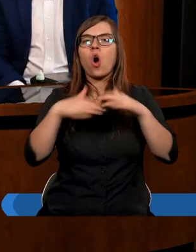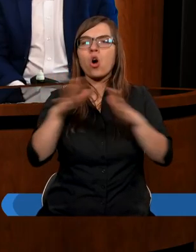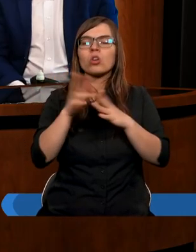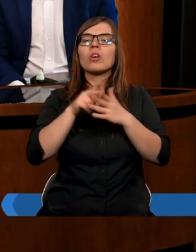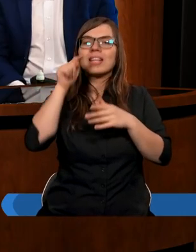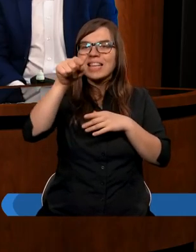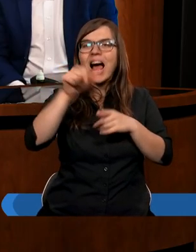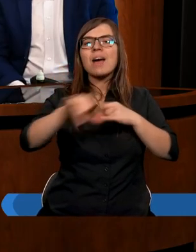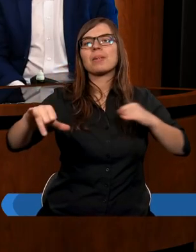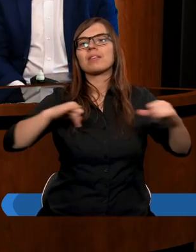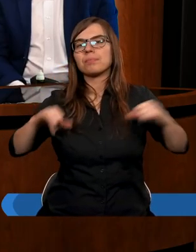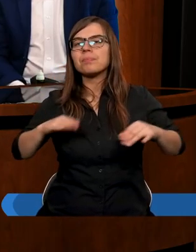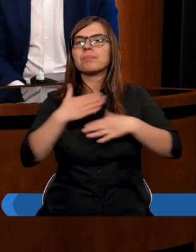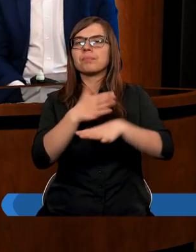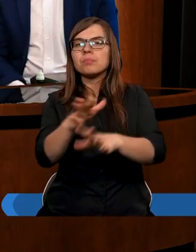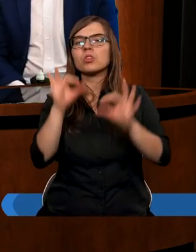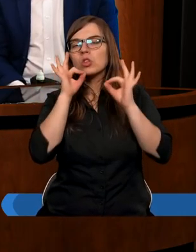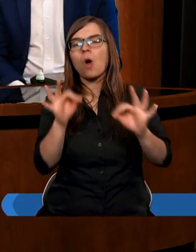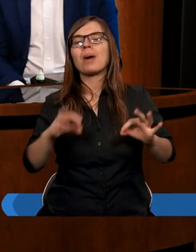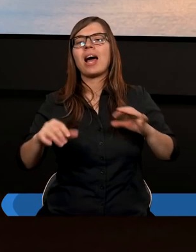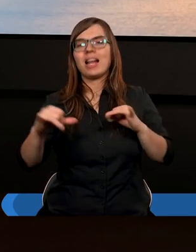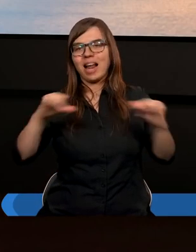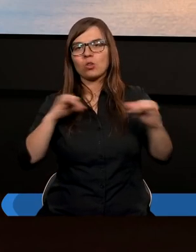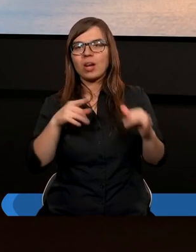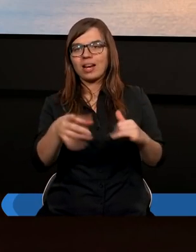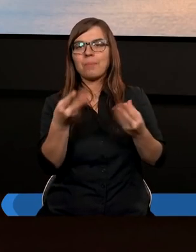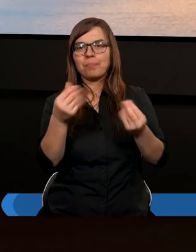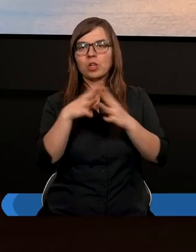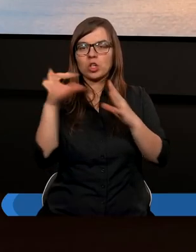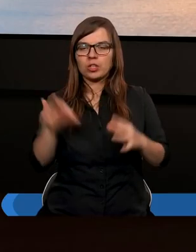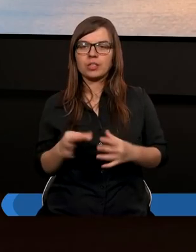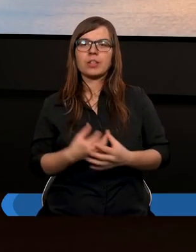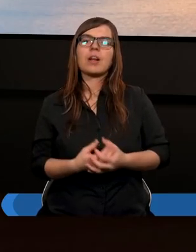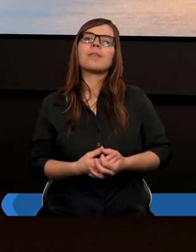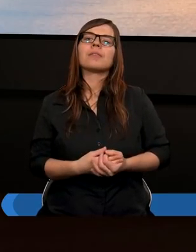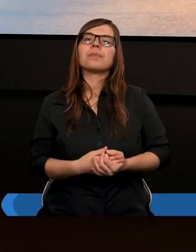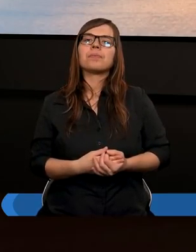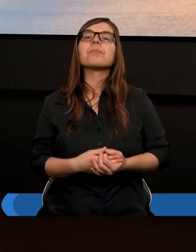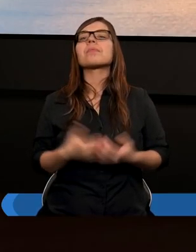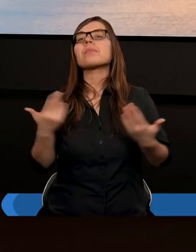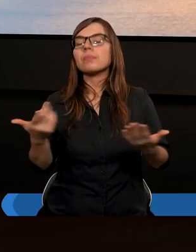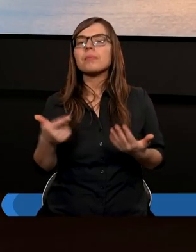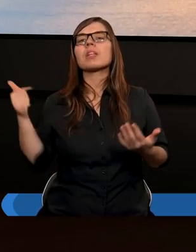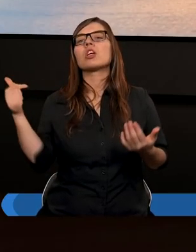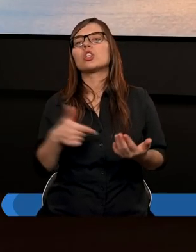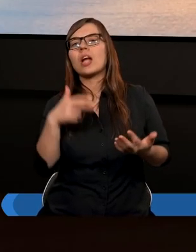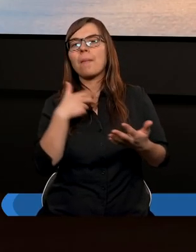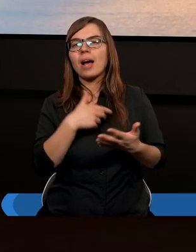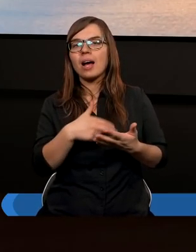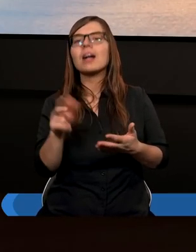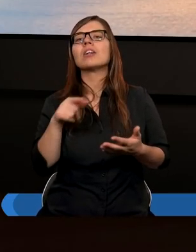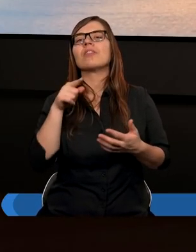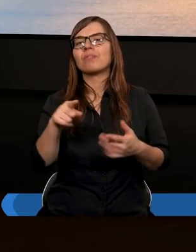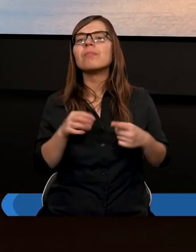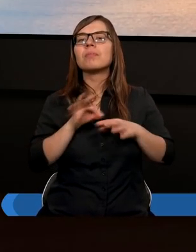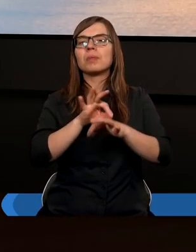jest to rozporządzane równo. A więc trzeba iść w takim